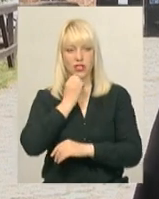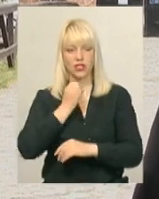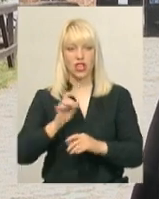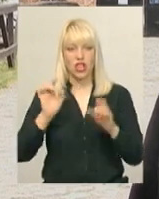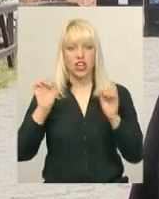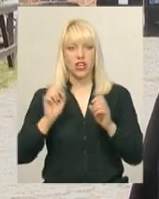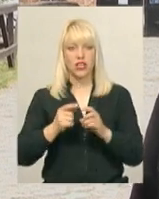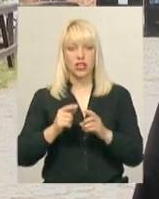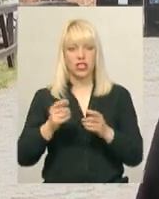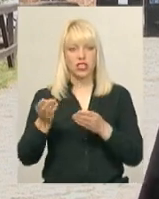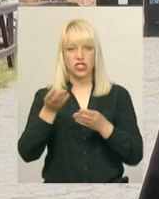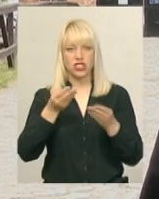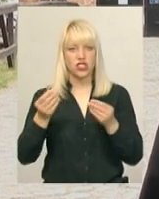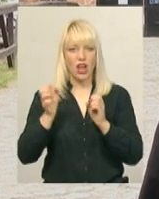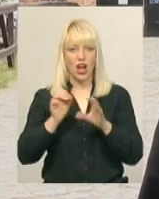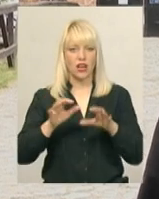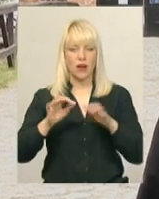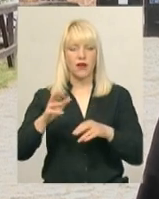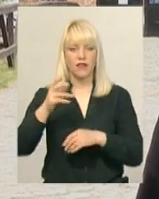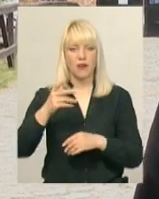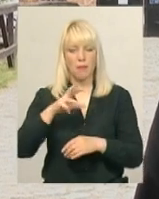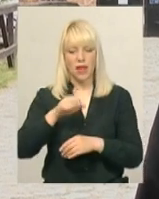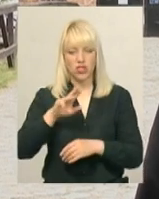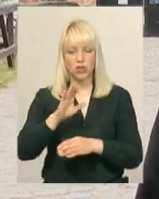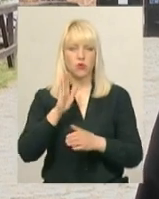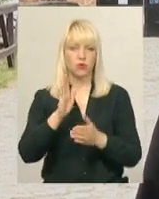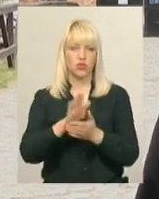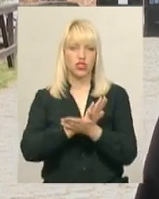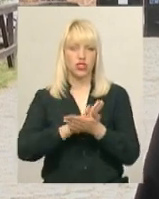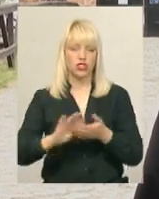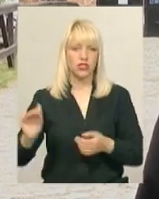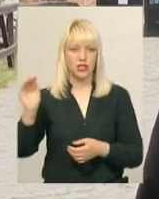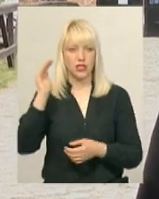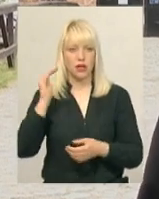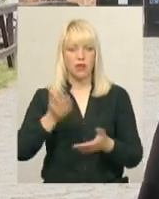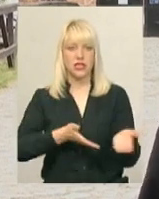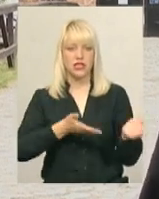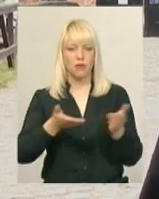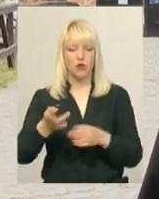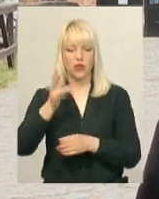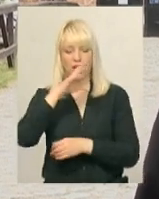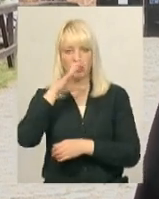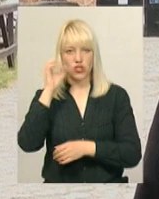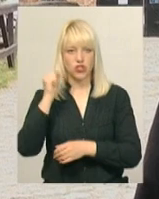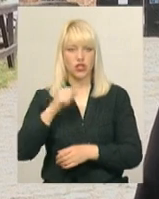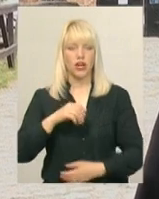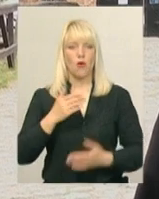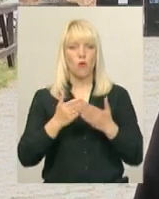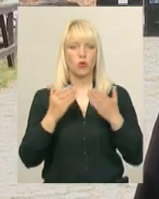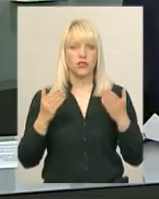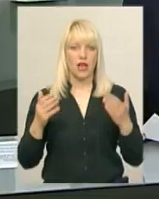меджибіжа» небо буде чистим в той вечір. Тому запрошуємо всіх до ніч музеїв до меджибіської фортеці.